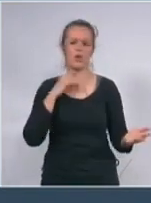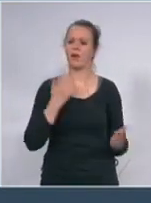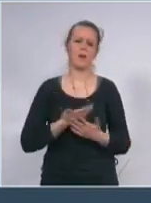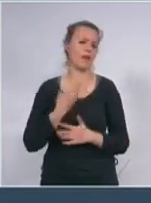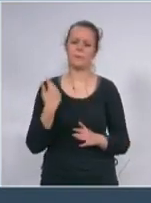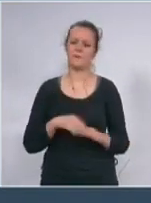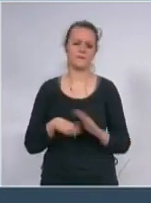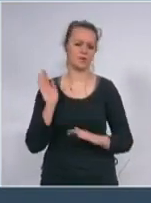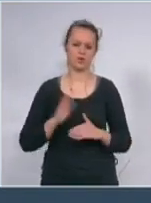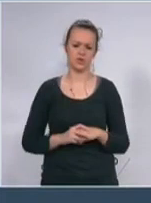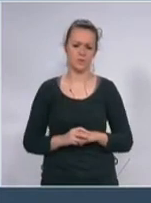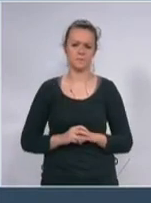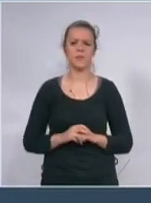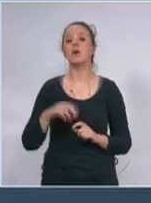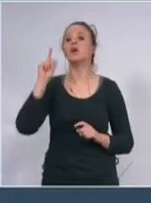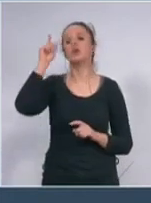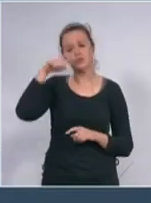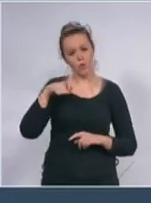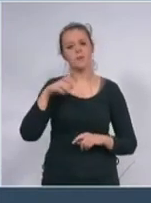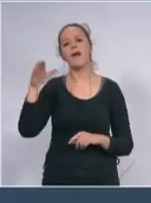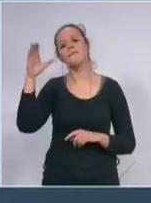Od sutra vlada će da usvoji.